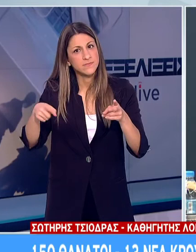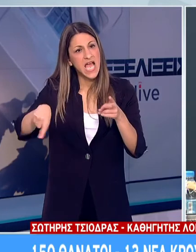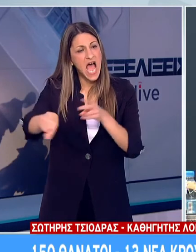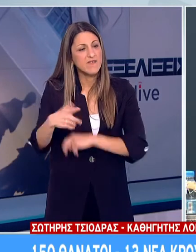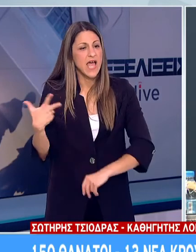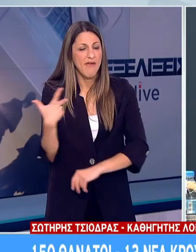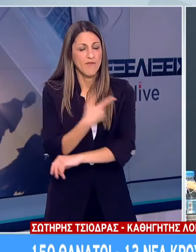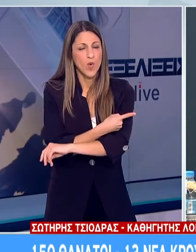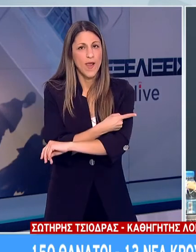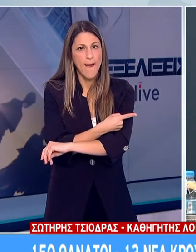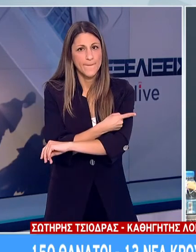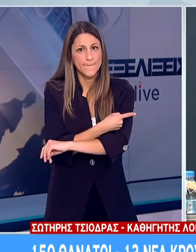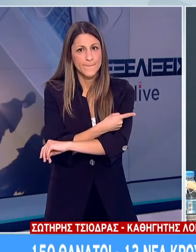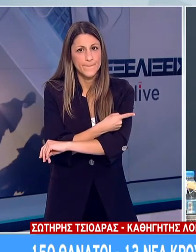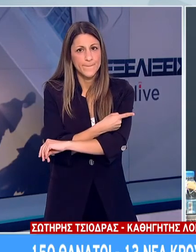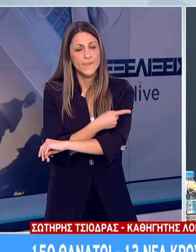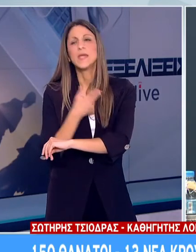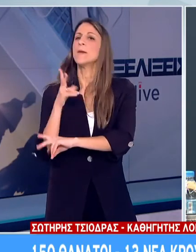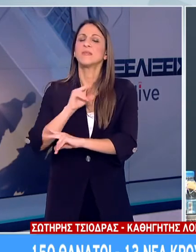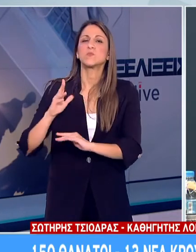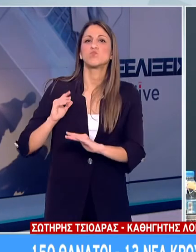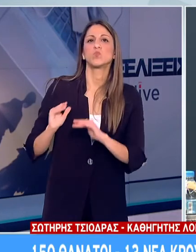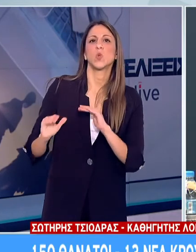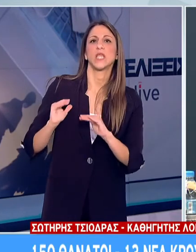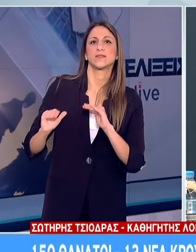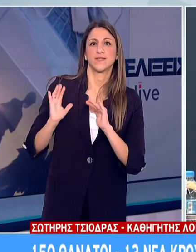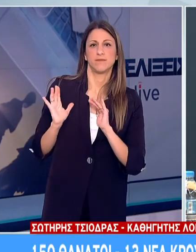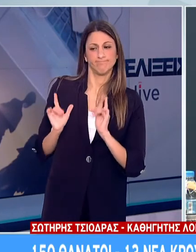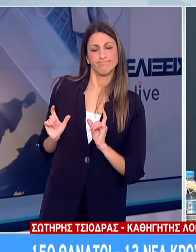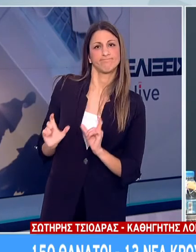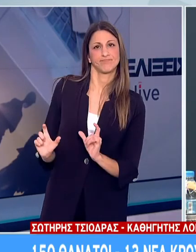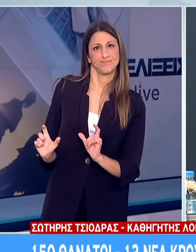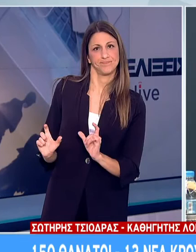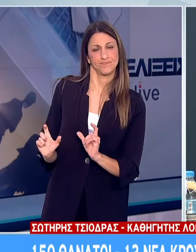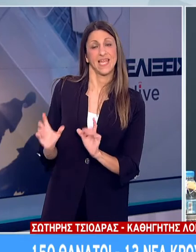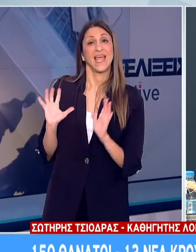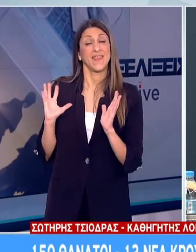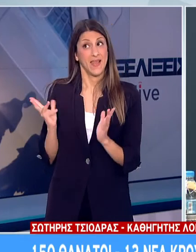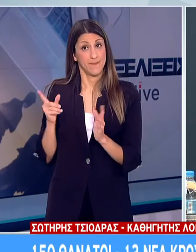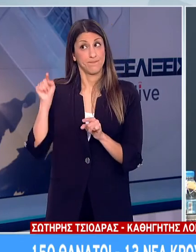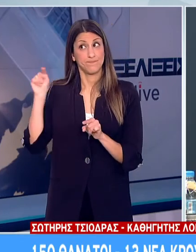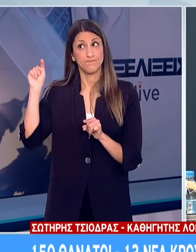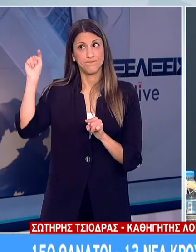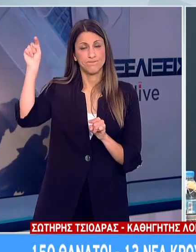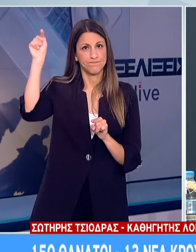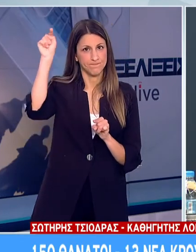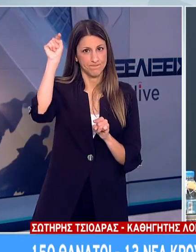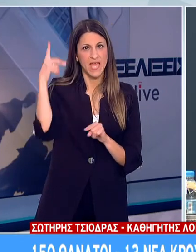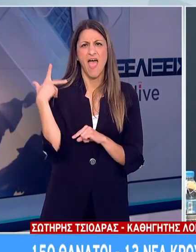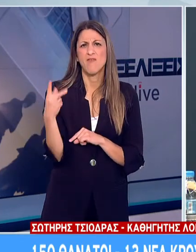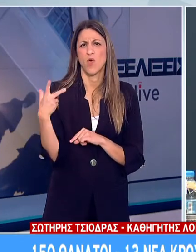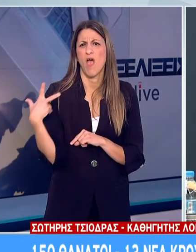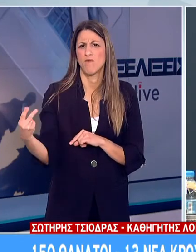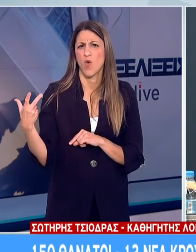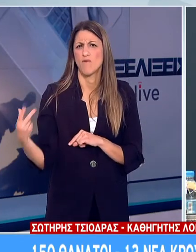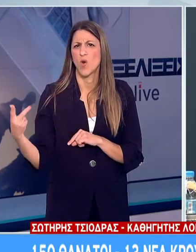ότι σαν να λειτουργούν προστατευτικά δηλαδή χώρες που έχουν πολύ ψηλά ποσοστά κάλυψης με τον εμβολιασμό για